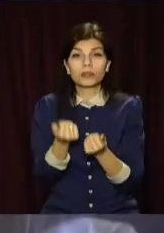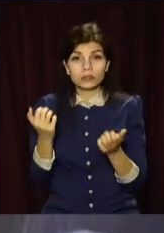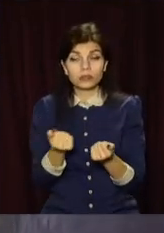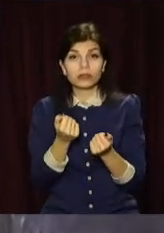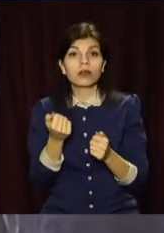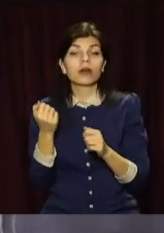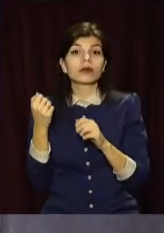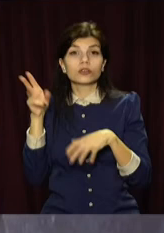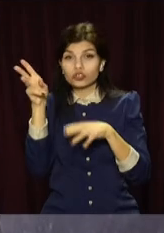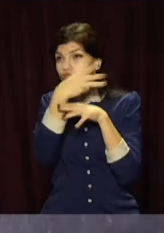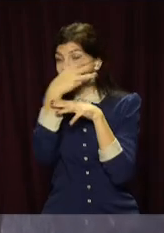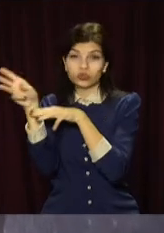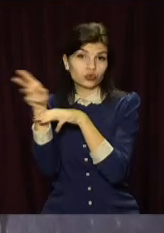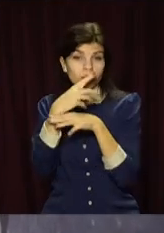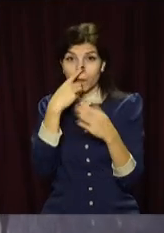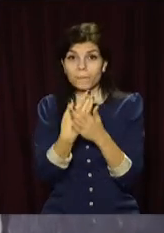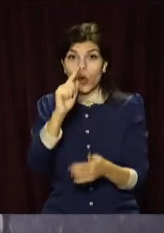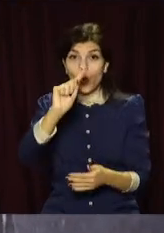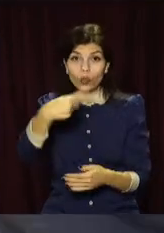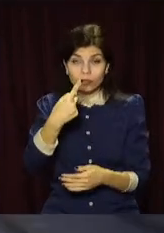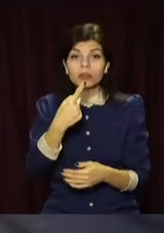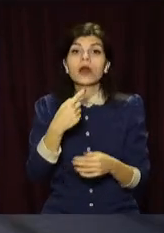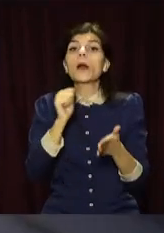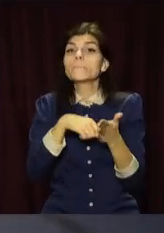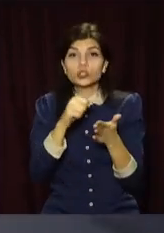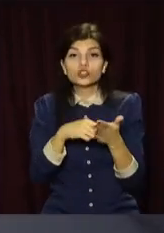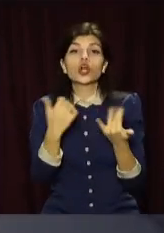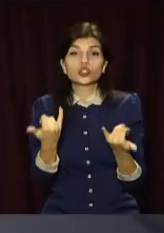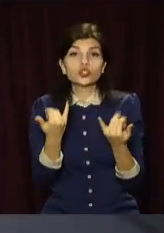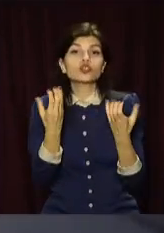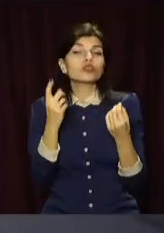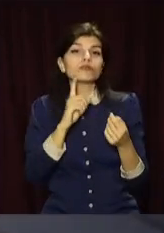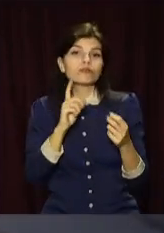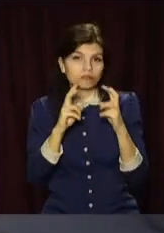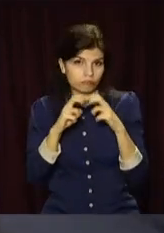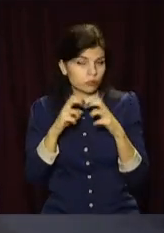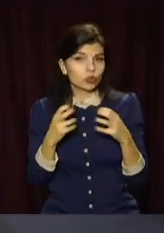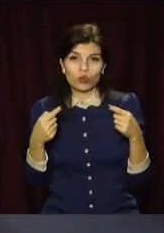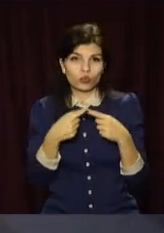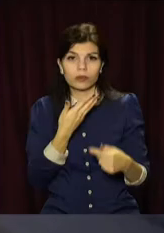приборкували вогонь понад годину. Причиною займання зараз встановлюють.